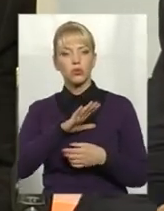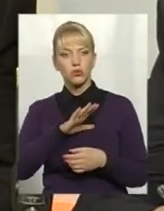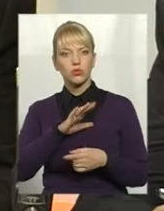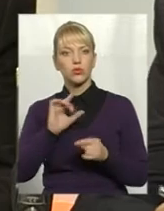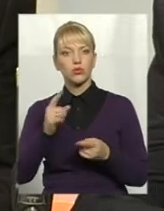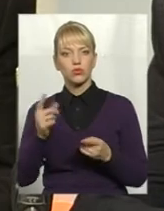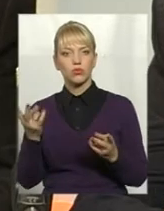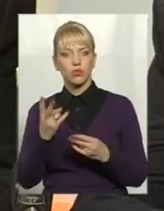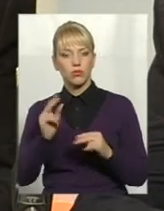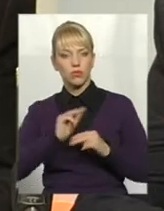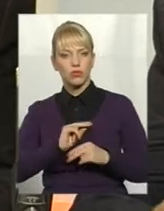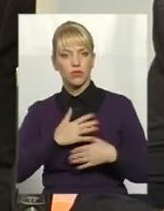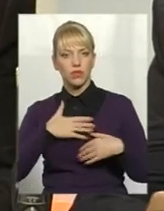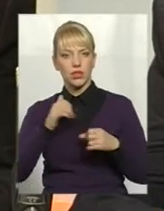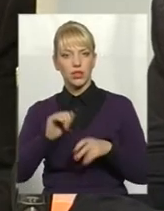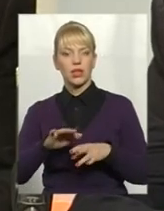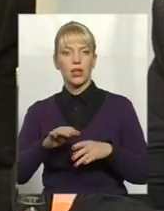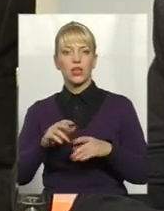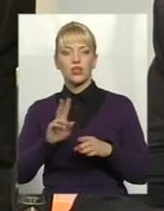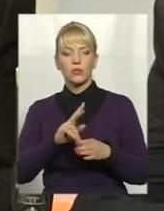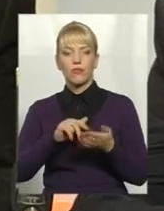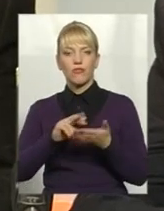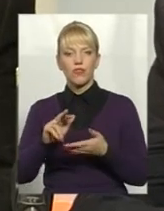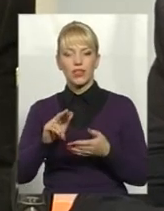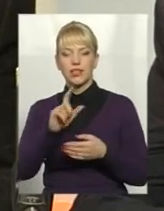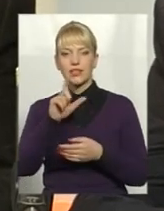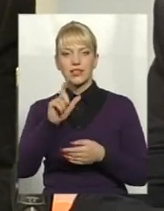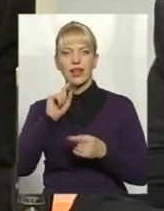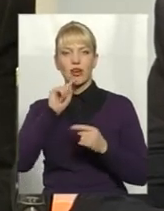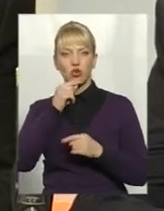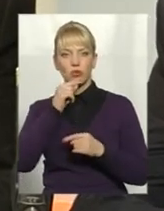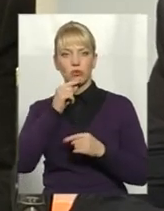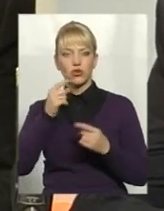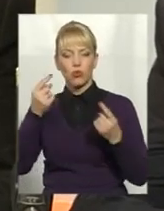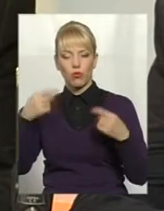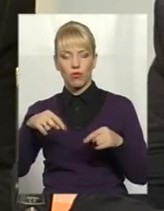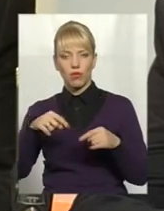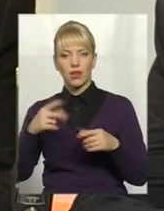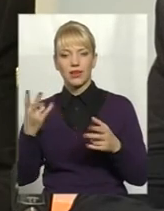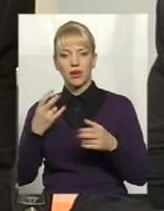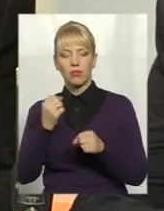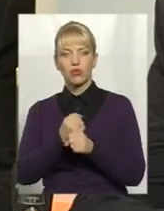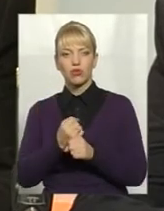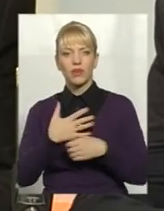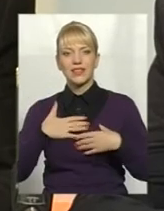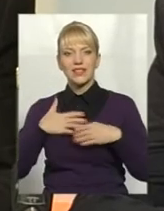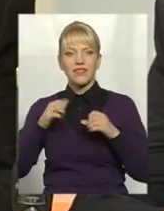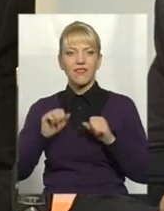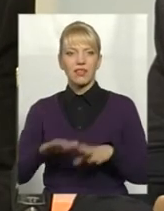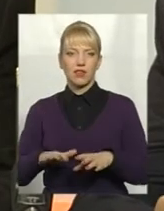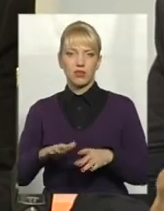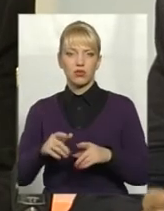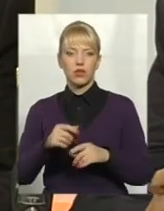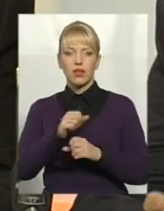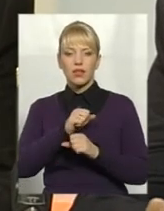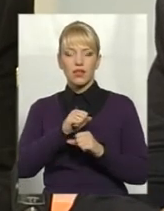сказав би, з такого економічного провалу, тільки працюючи з віддачою. Не можна за одну